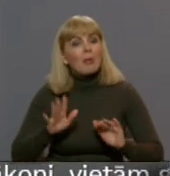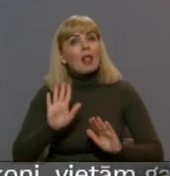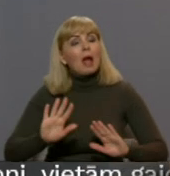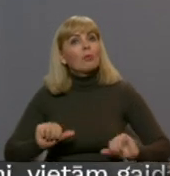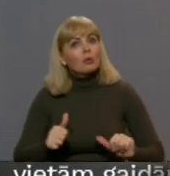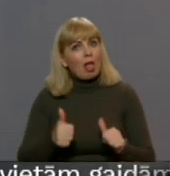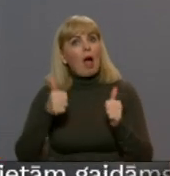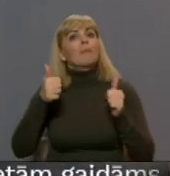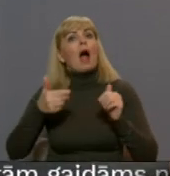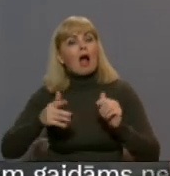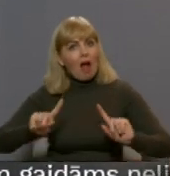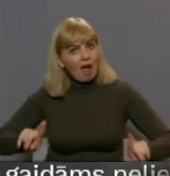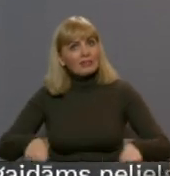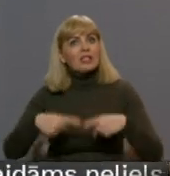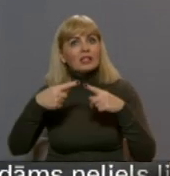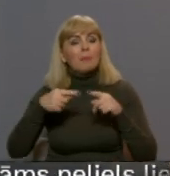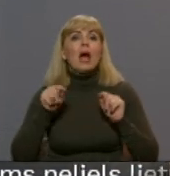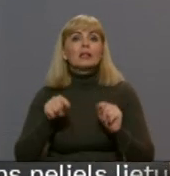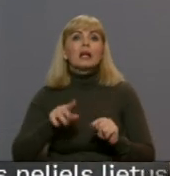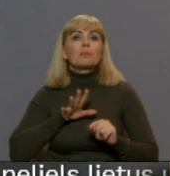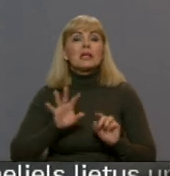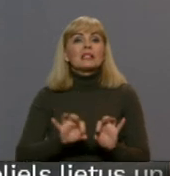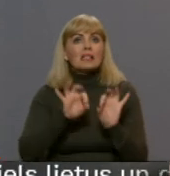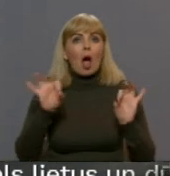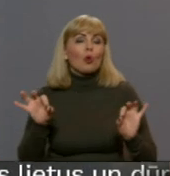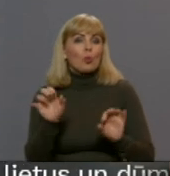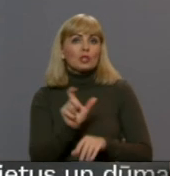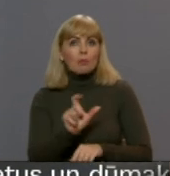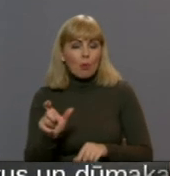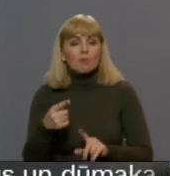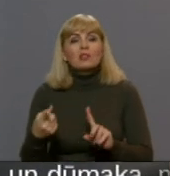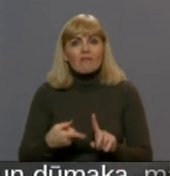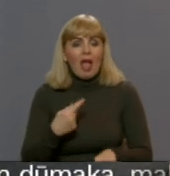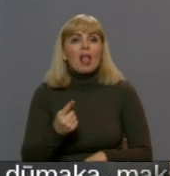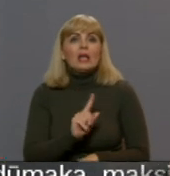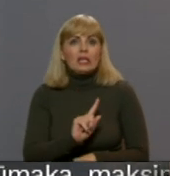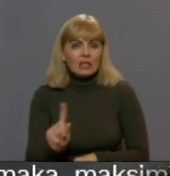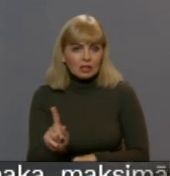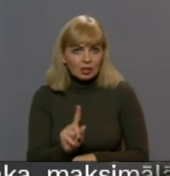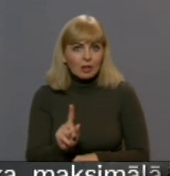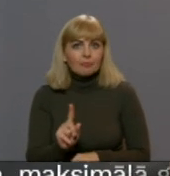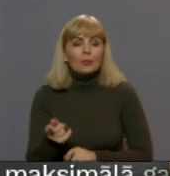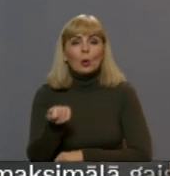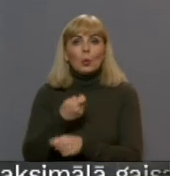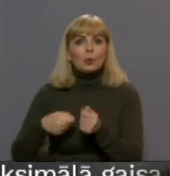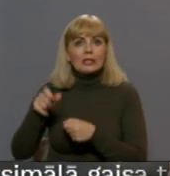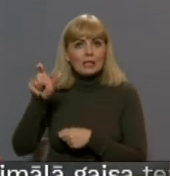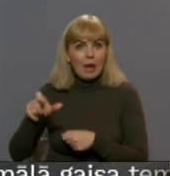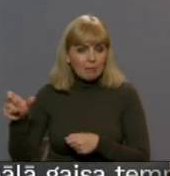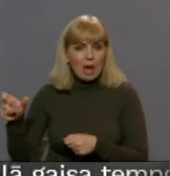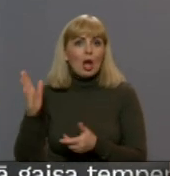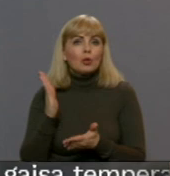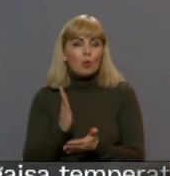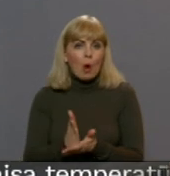attīstībai. Tas bija tāds sākuma moments, jo mums vēl ir gan uzņēmēja, kur